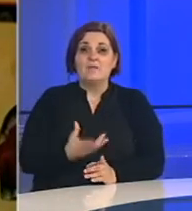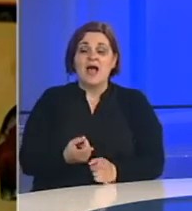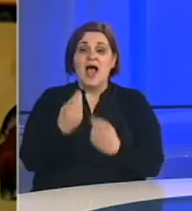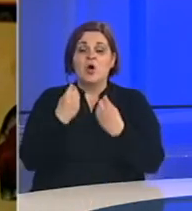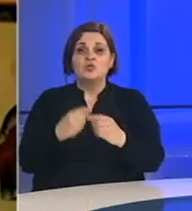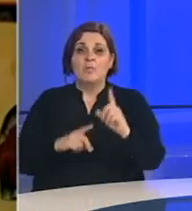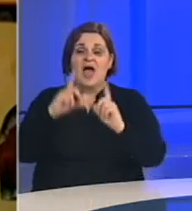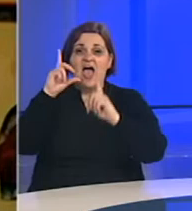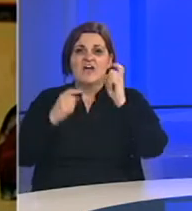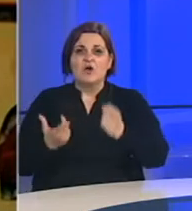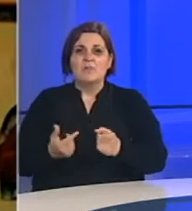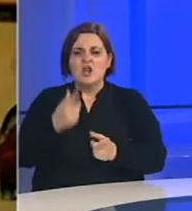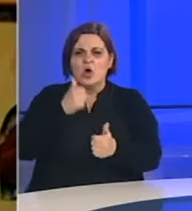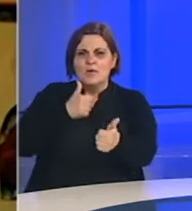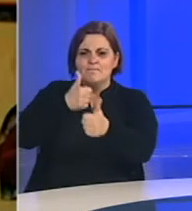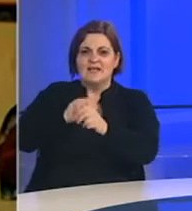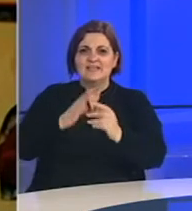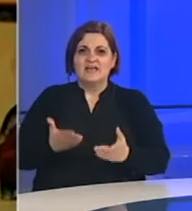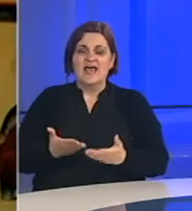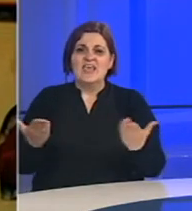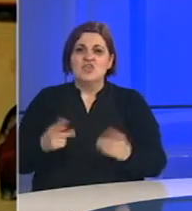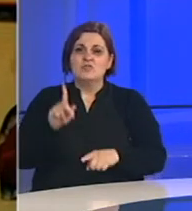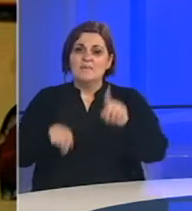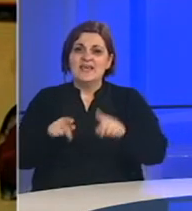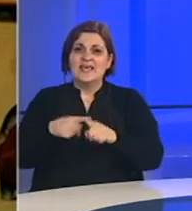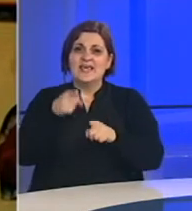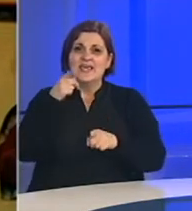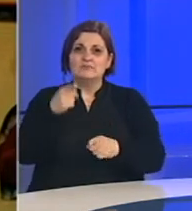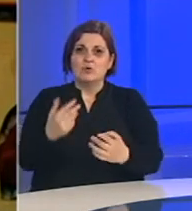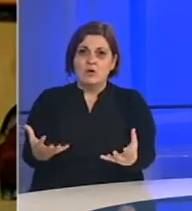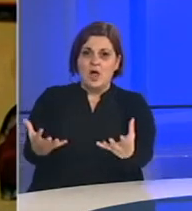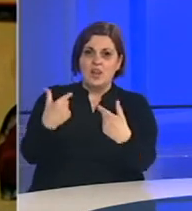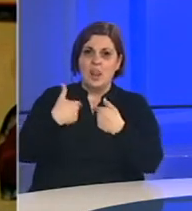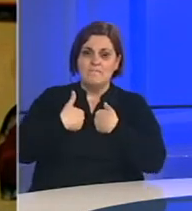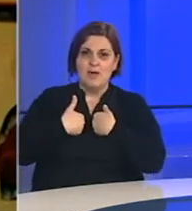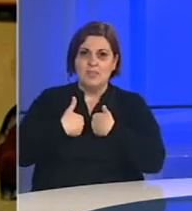fotograf, kao dobar hroničar ili... I onda me neki zbog toga napadaju.